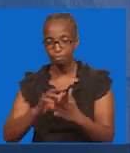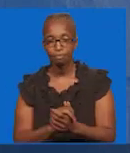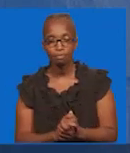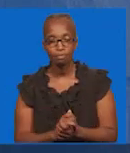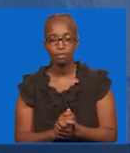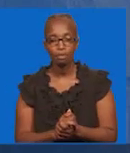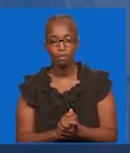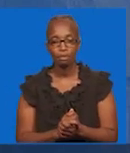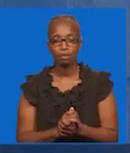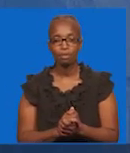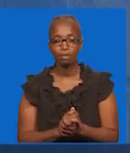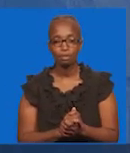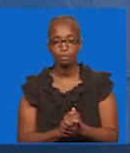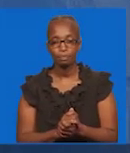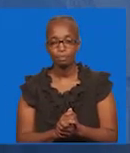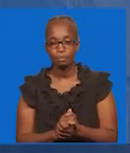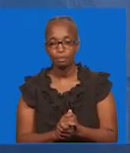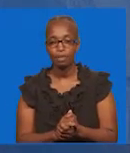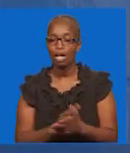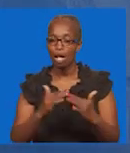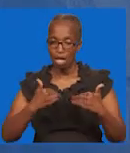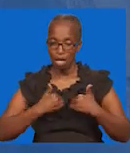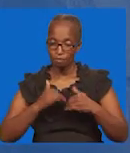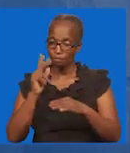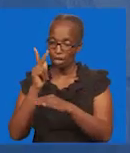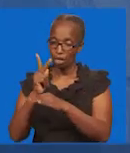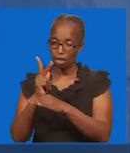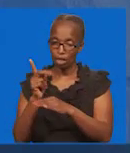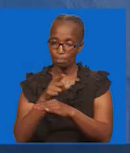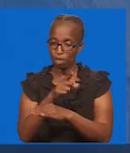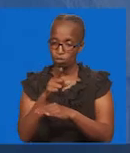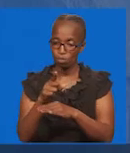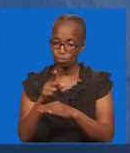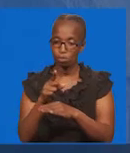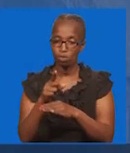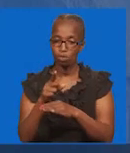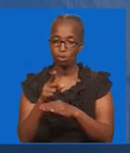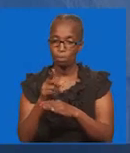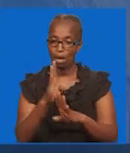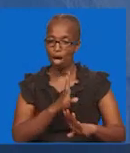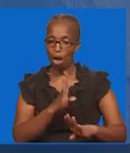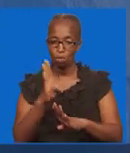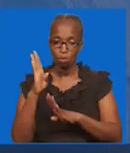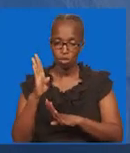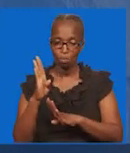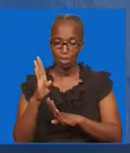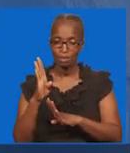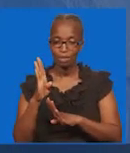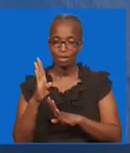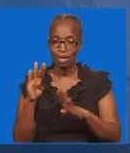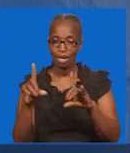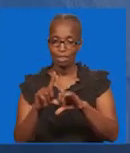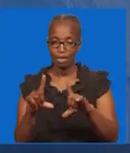Basi wewe, manandamu Nimekueka kuwa mlinzi kwa nyumba ya Izraheli